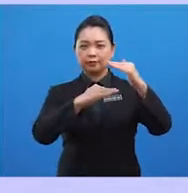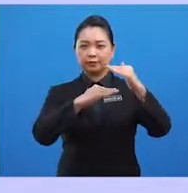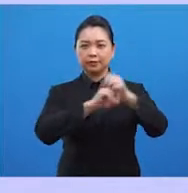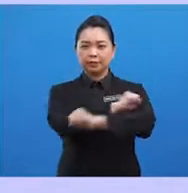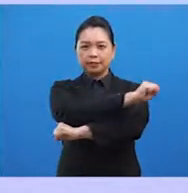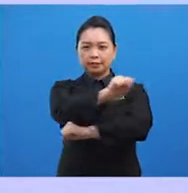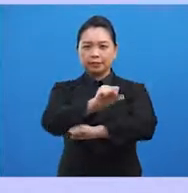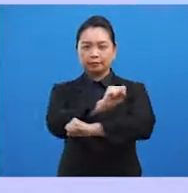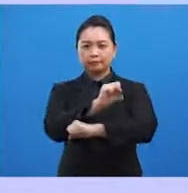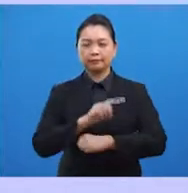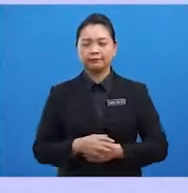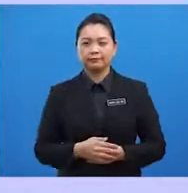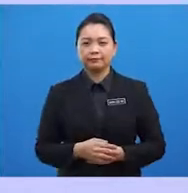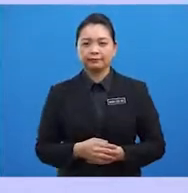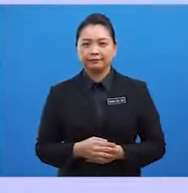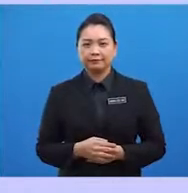Terima